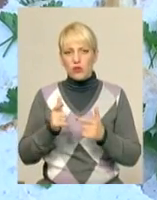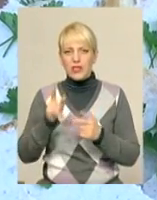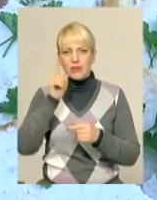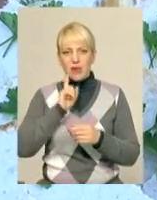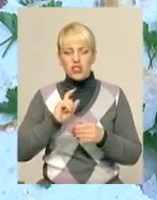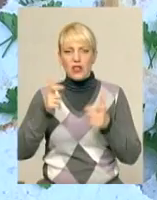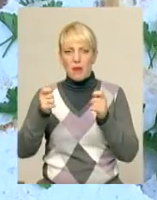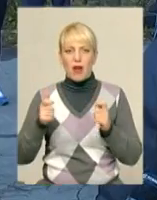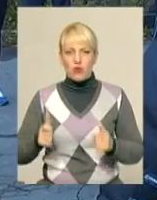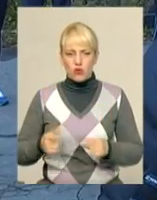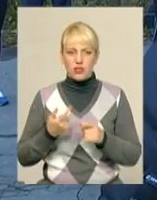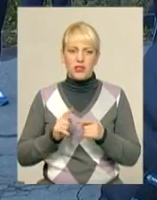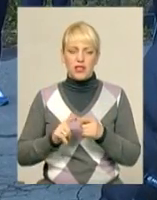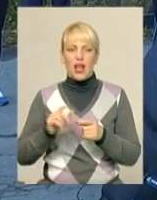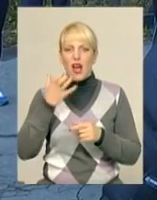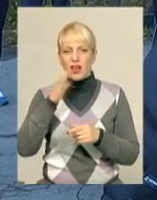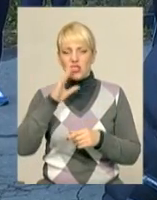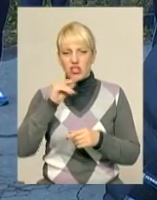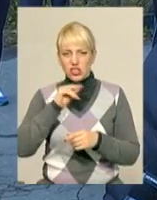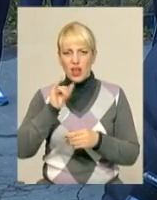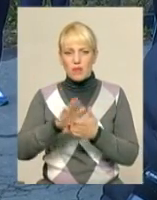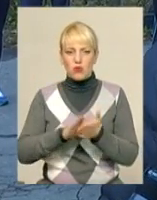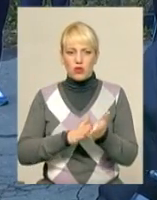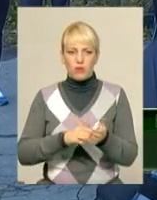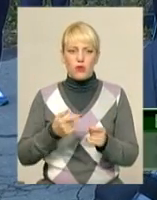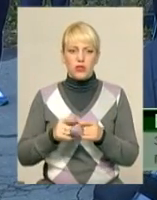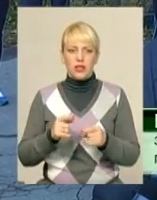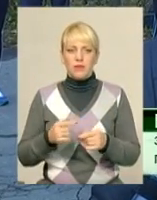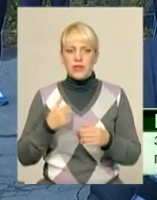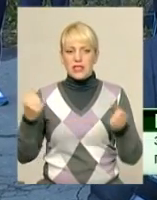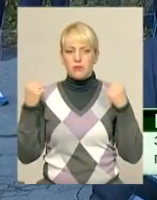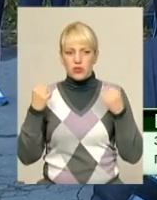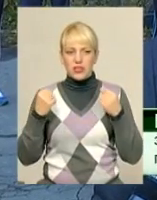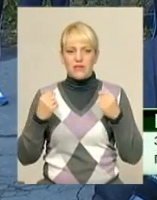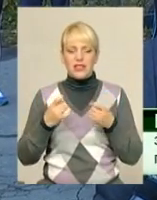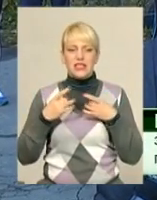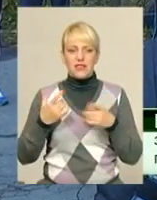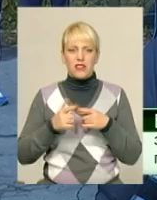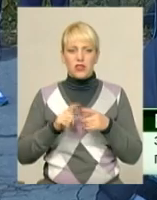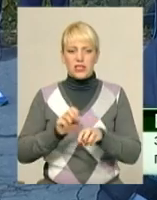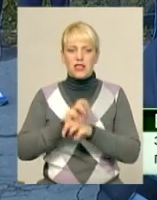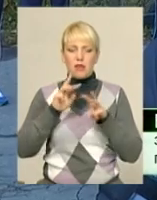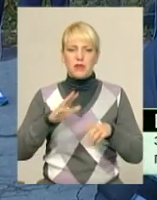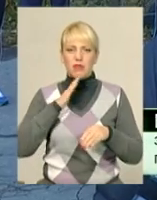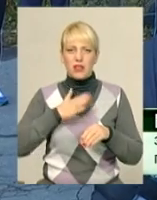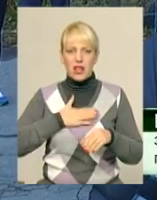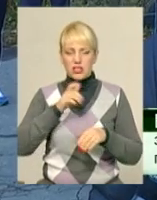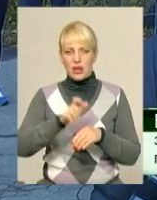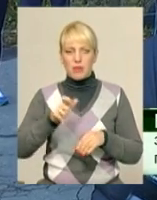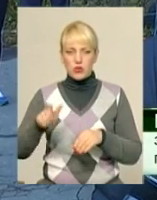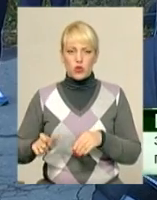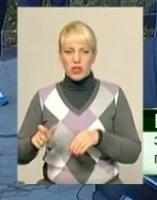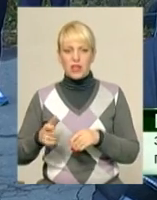гарячий чай і бутерброди. Найменш ефективним є в сьогоднішньому нашому спортивному святі – це забезпечення нашого персоналу